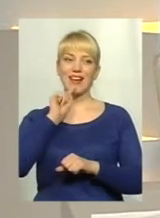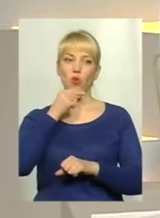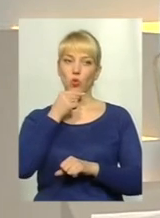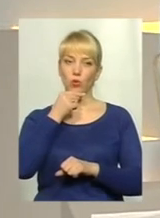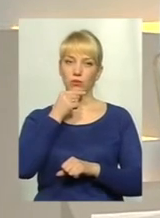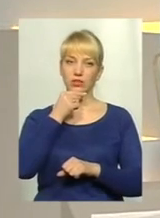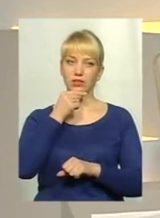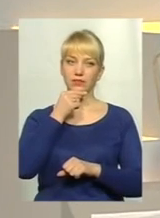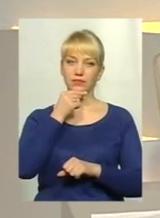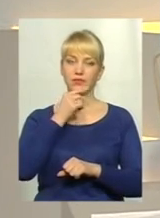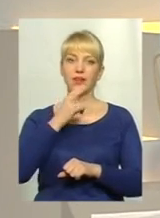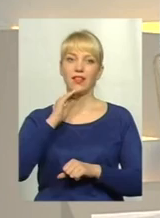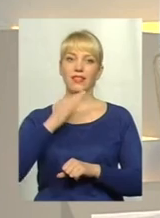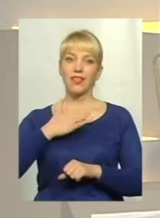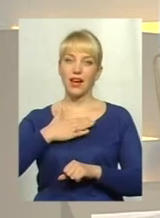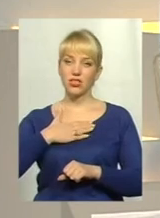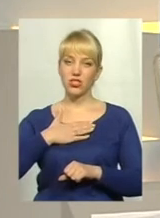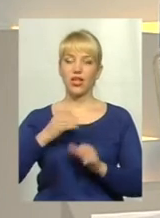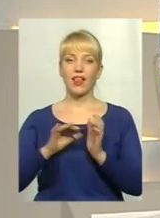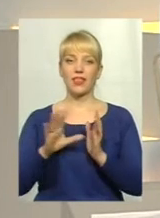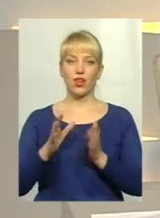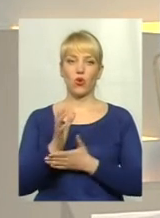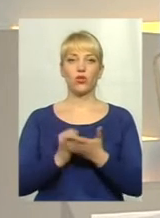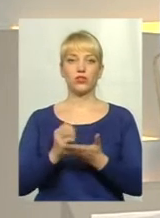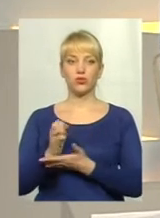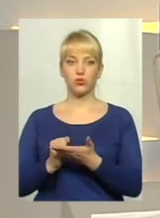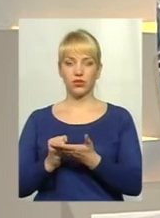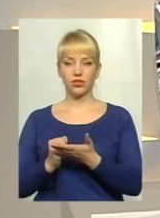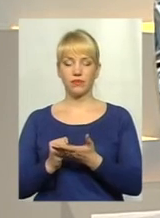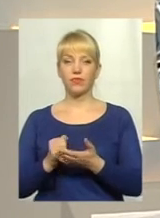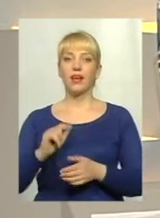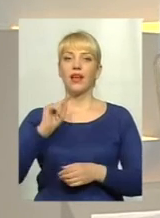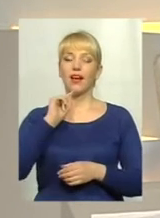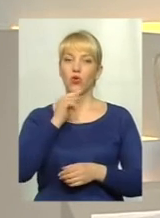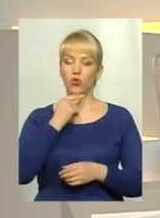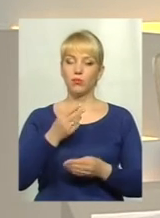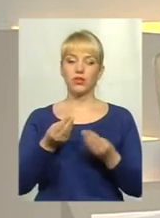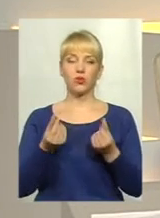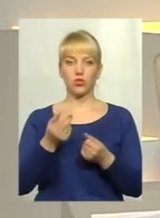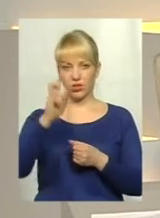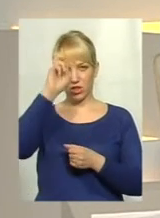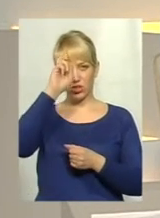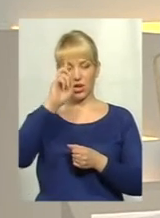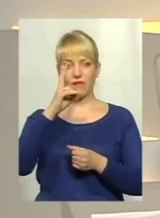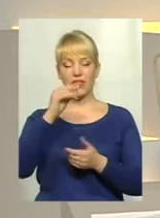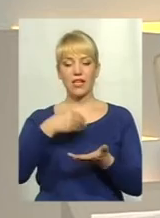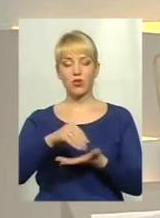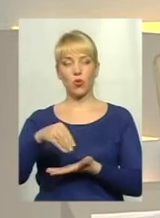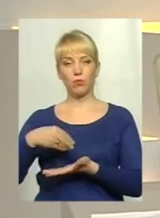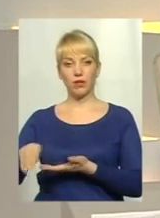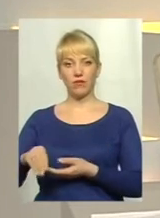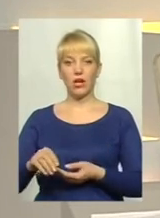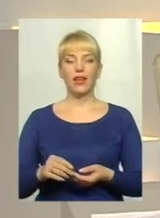наші енергоресурси, економити кошти держави на закупівлю